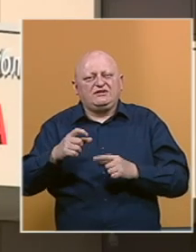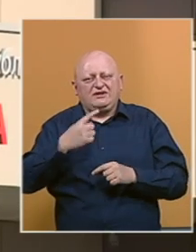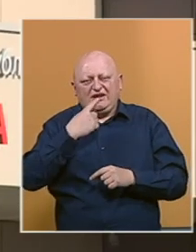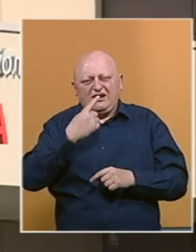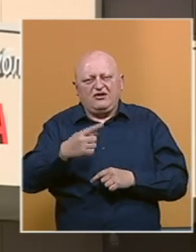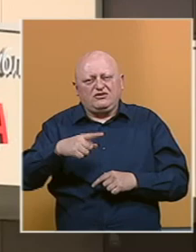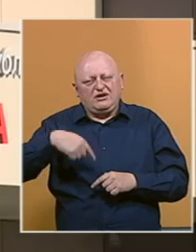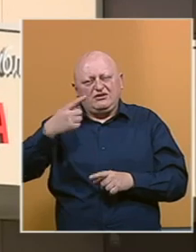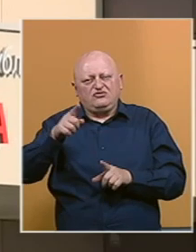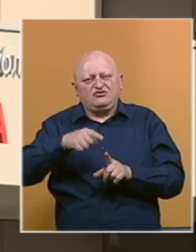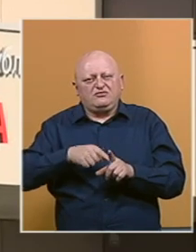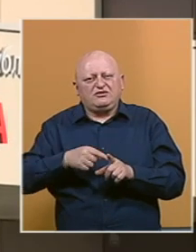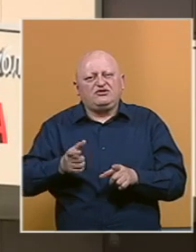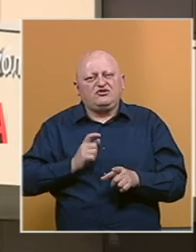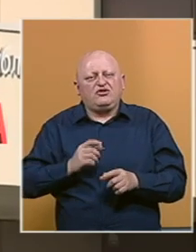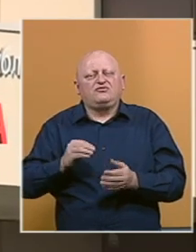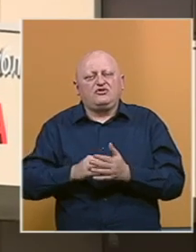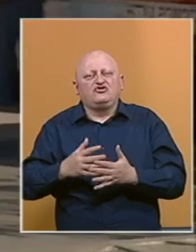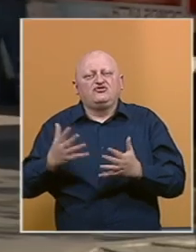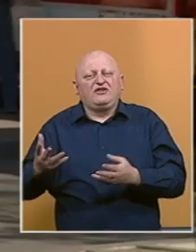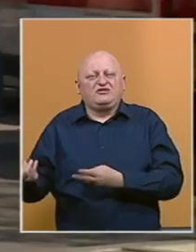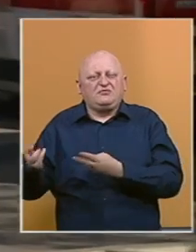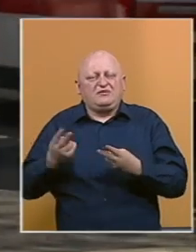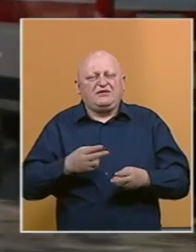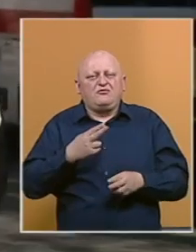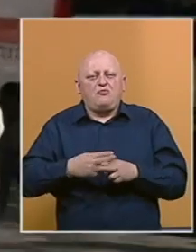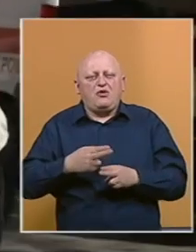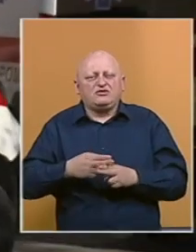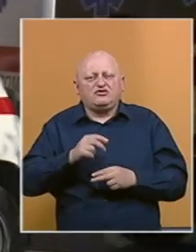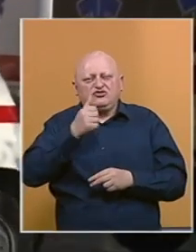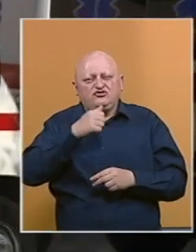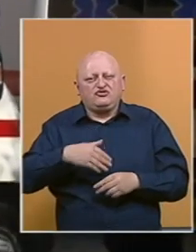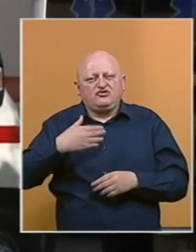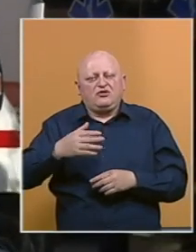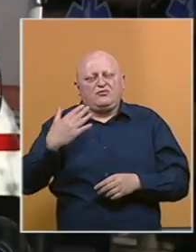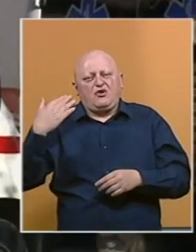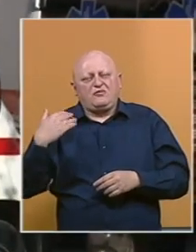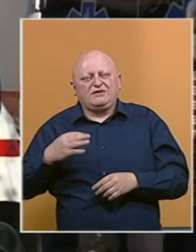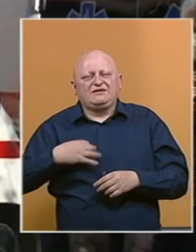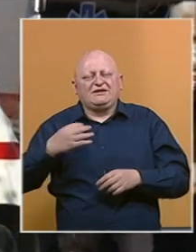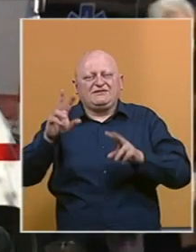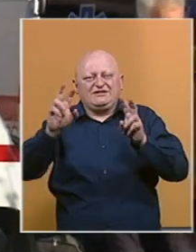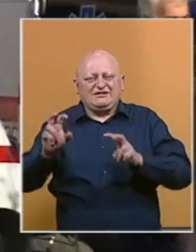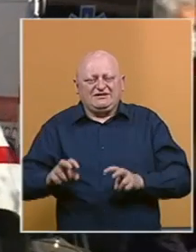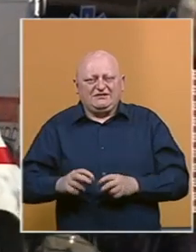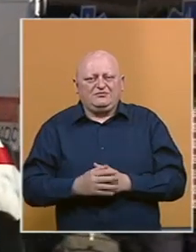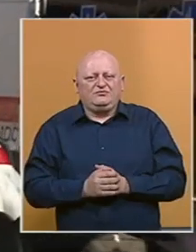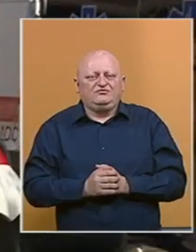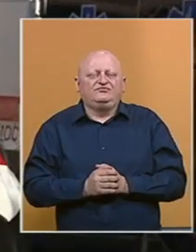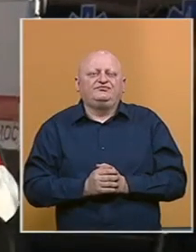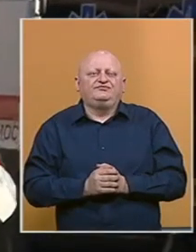UKCA je istakao da se u narednim mjesecima očekuje još veći priliv pacijenata što će dodatno opteretiti zdravstveni sistem.